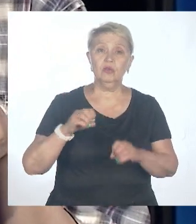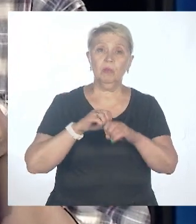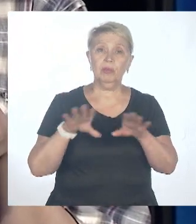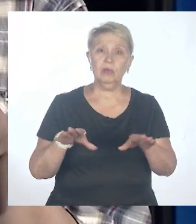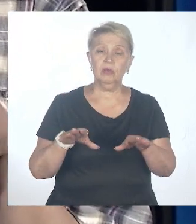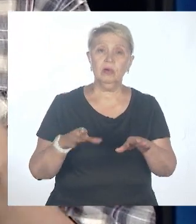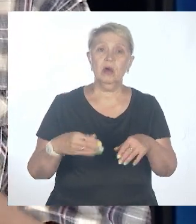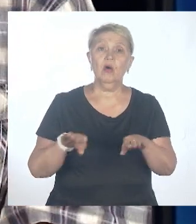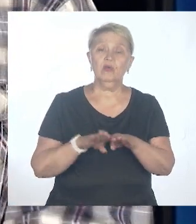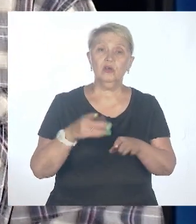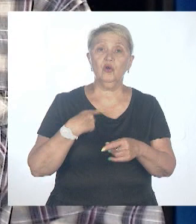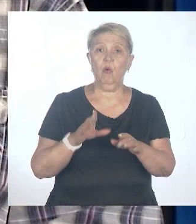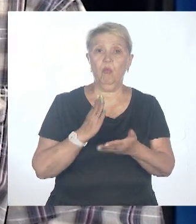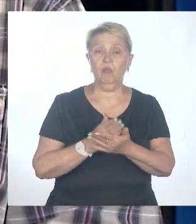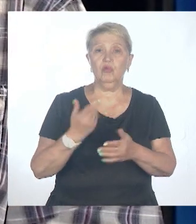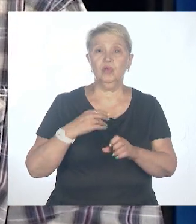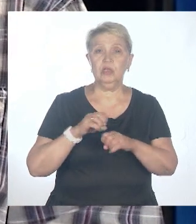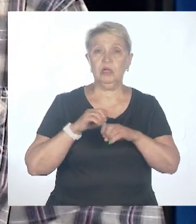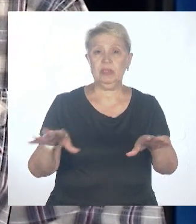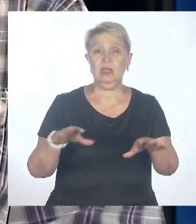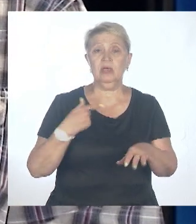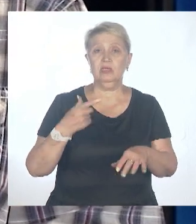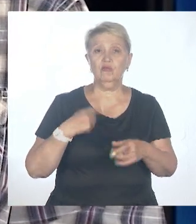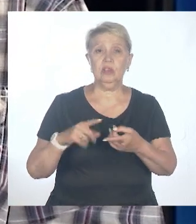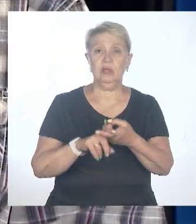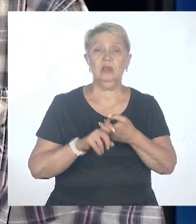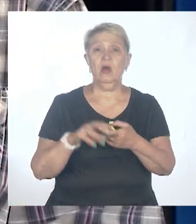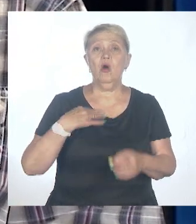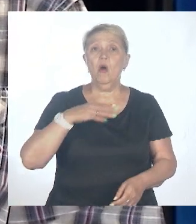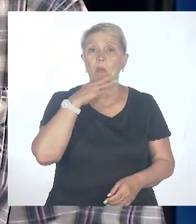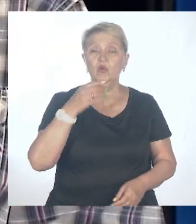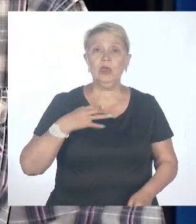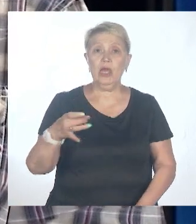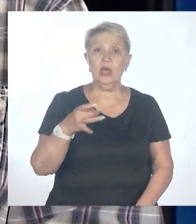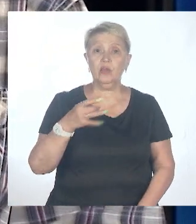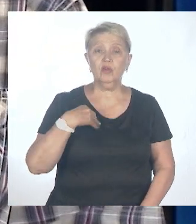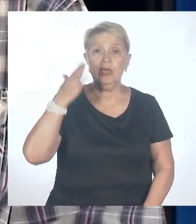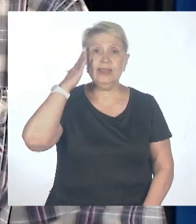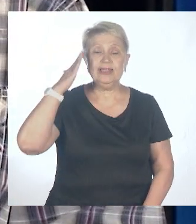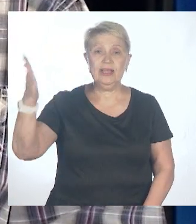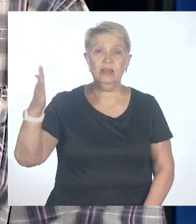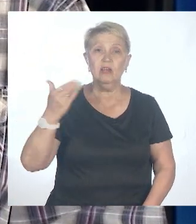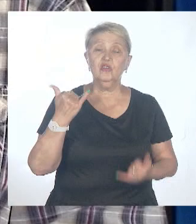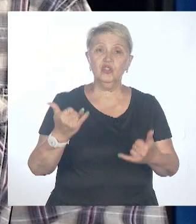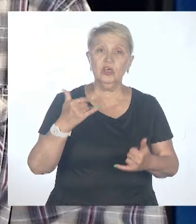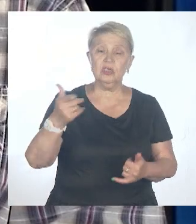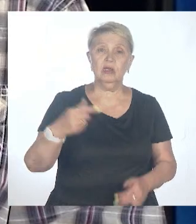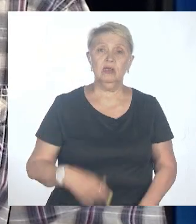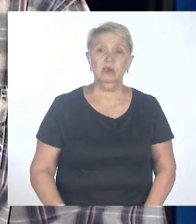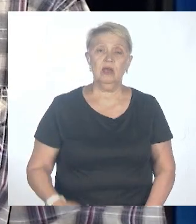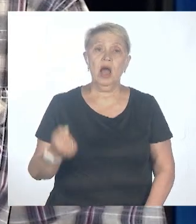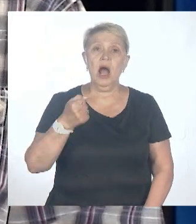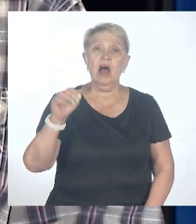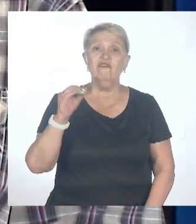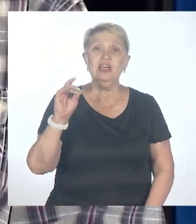инфекция. То же самое мы многие регионы не знаем. Вот сейчас Африка, например, на примере ковида, она показала,